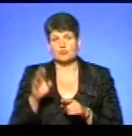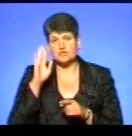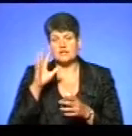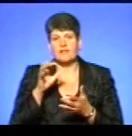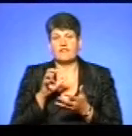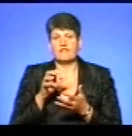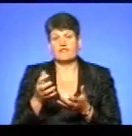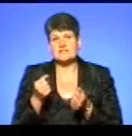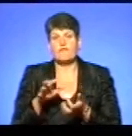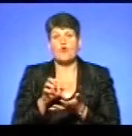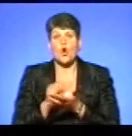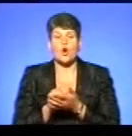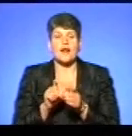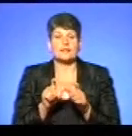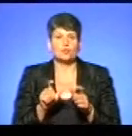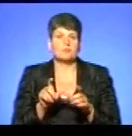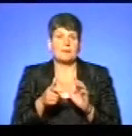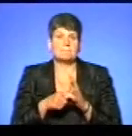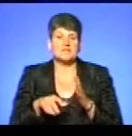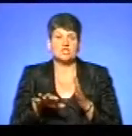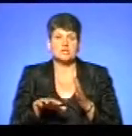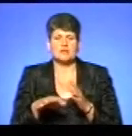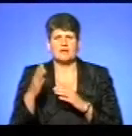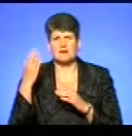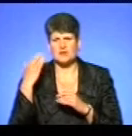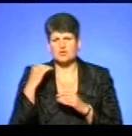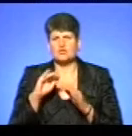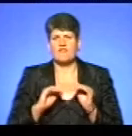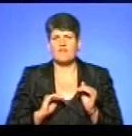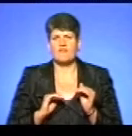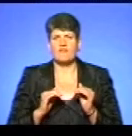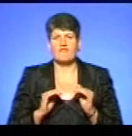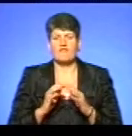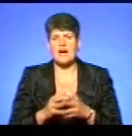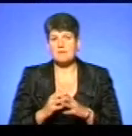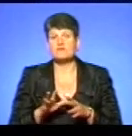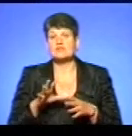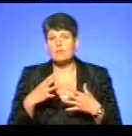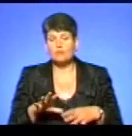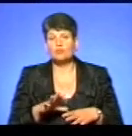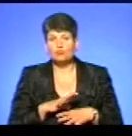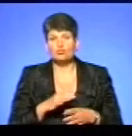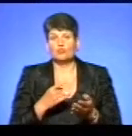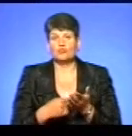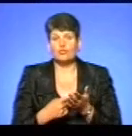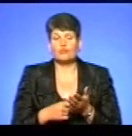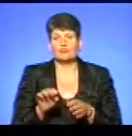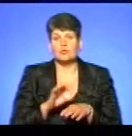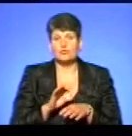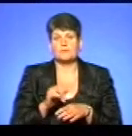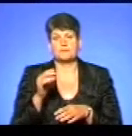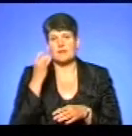можливо, це він приватизував, частину приміщення колишньої молочно-товарної ферми. Вже був підтверджений діагноз на ферканську чуму. Ми туди виїжджали,